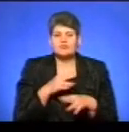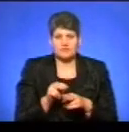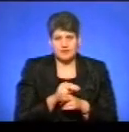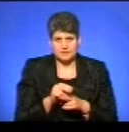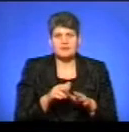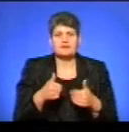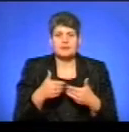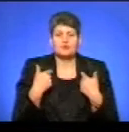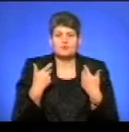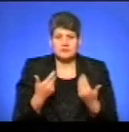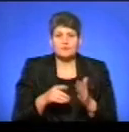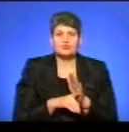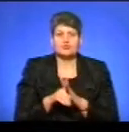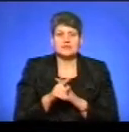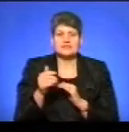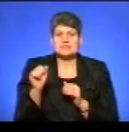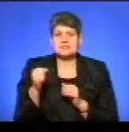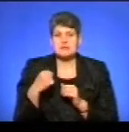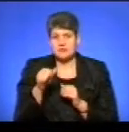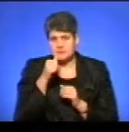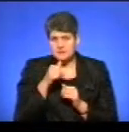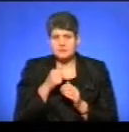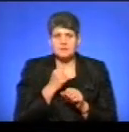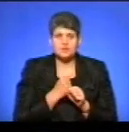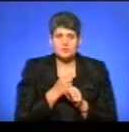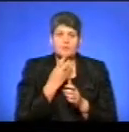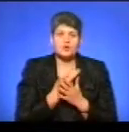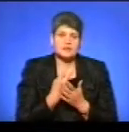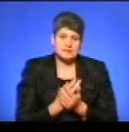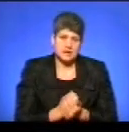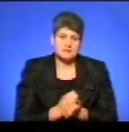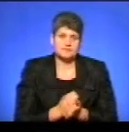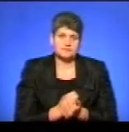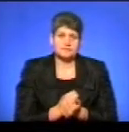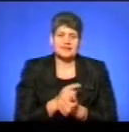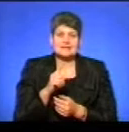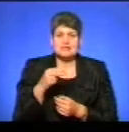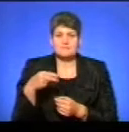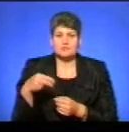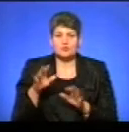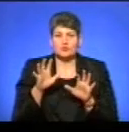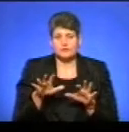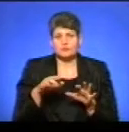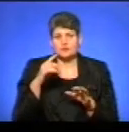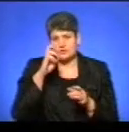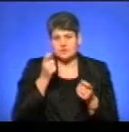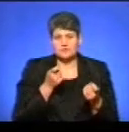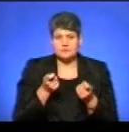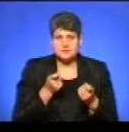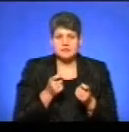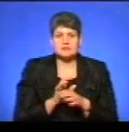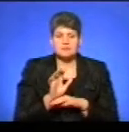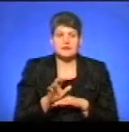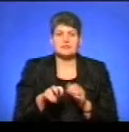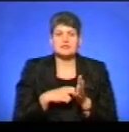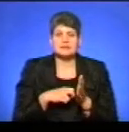починаючи з серпня місяця ми працюємо над показниками. За підписом голови обласної державної адміністрації направлені